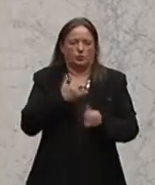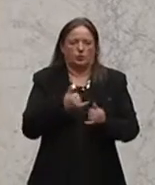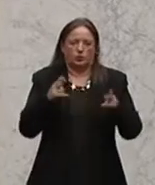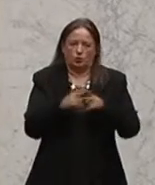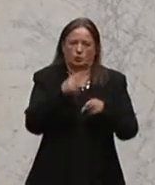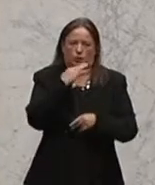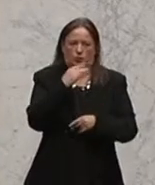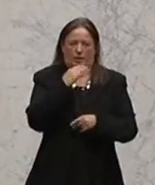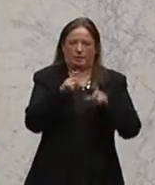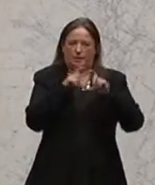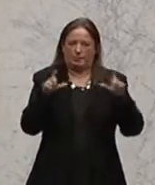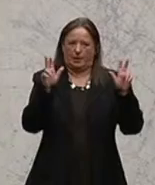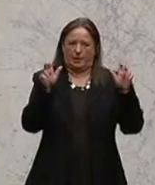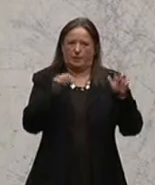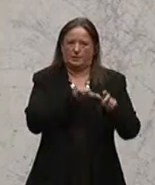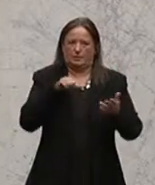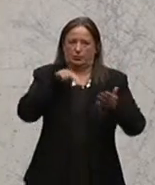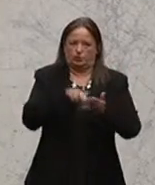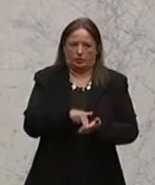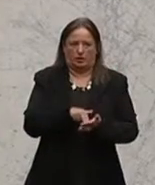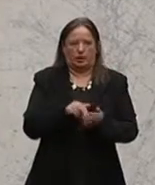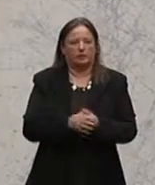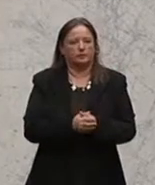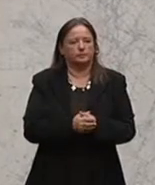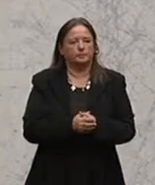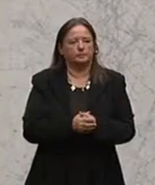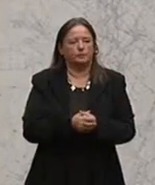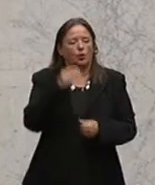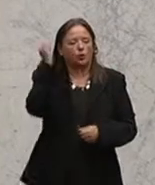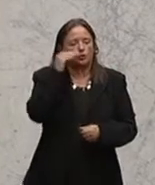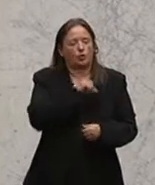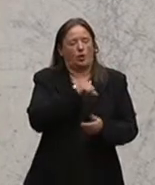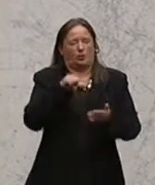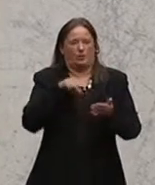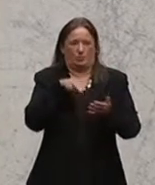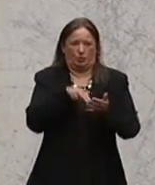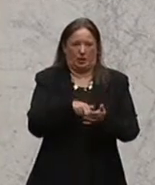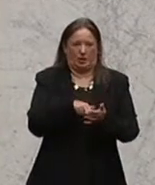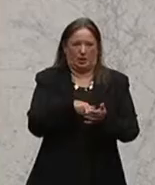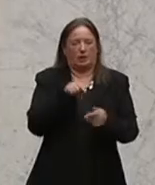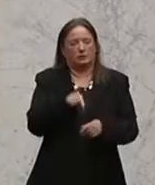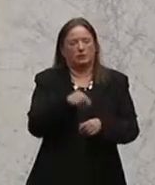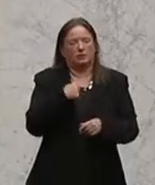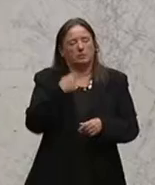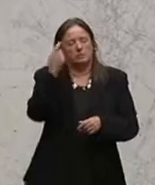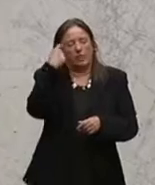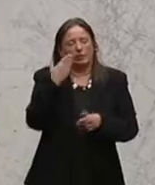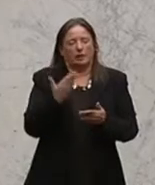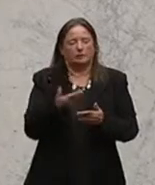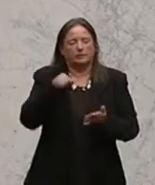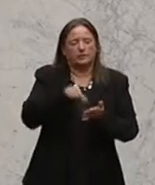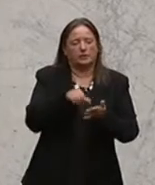Thema Autonomie. Die Schulautonomie halte ich für einen wirklich zentralen Punkt unserer